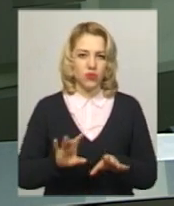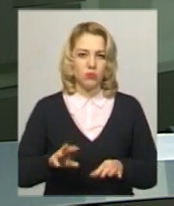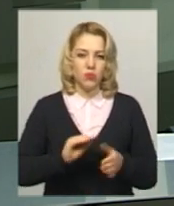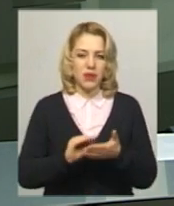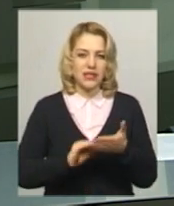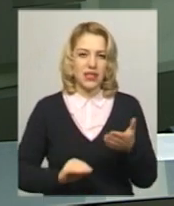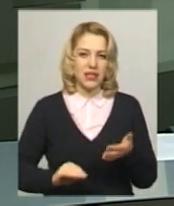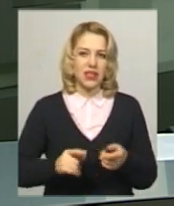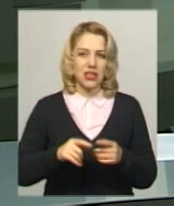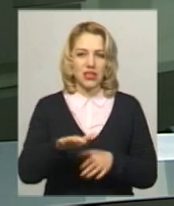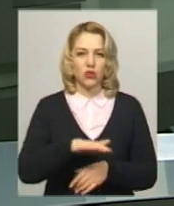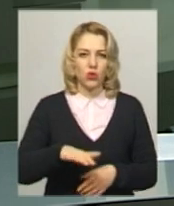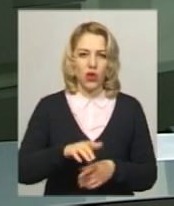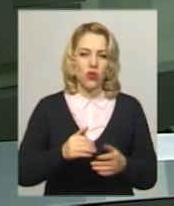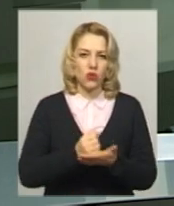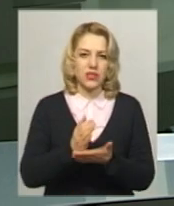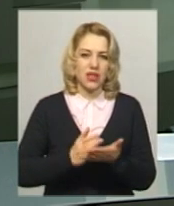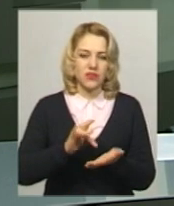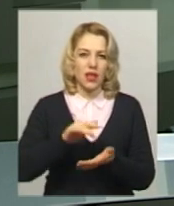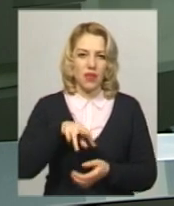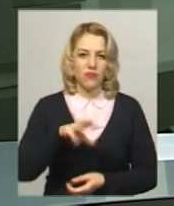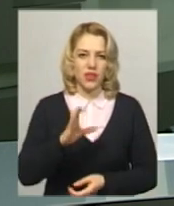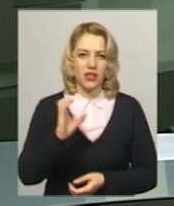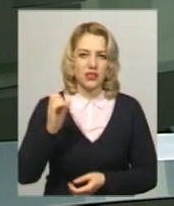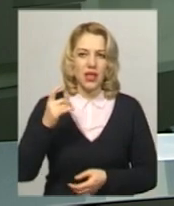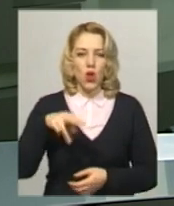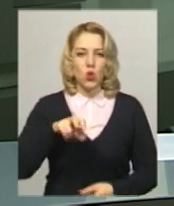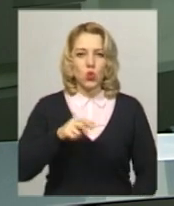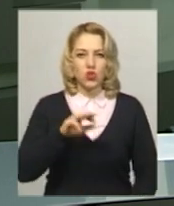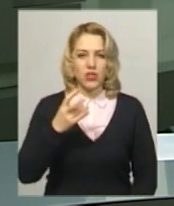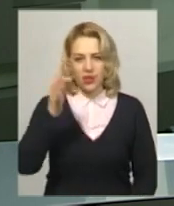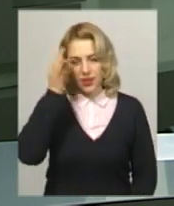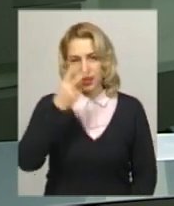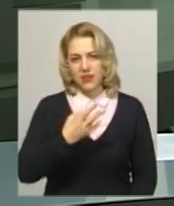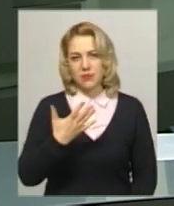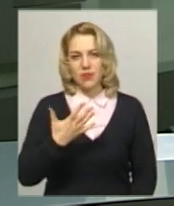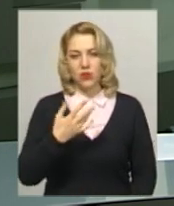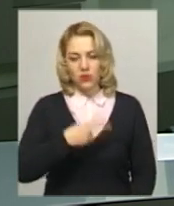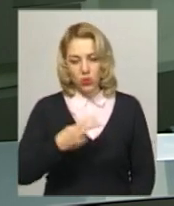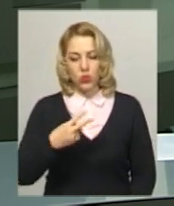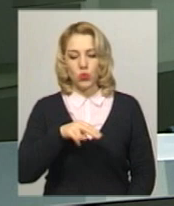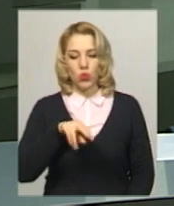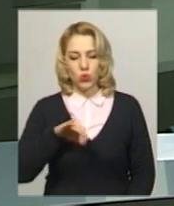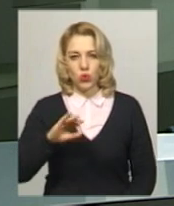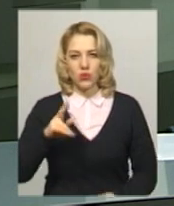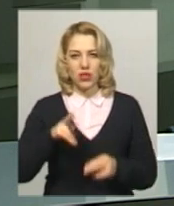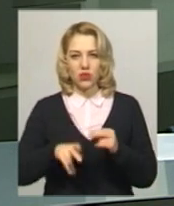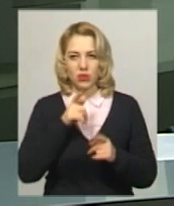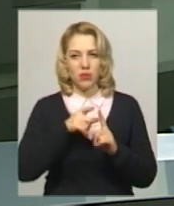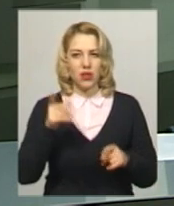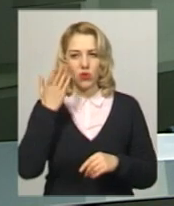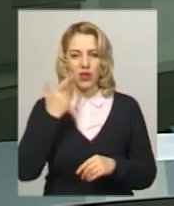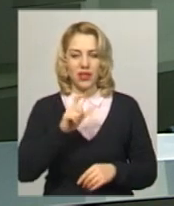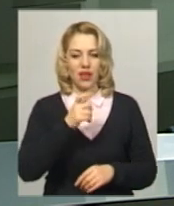прессекретарка територіального сервісного центру МВС Людмила Лужняк. Нагадаю, 22 лютого закінчується період, коли власникам